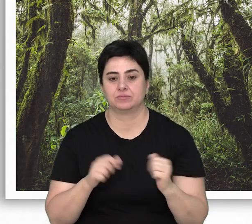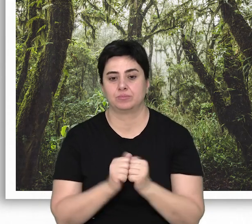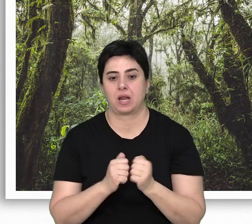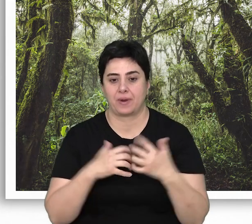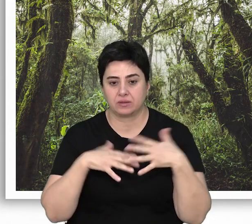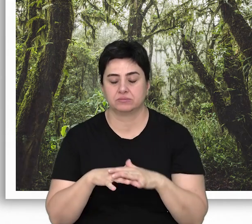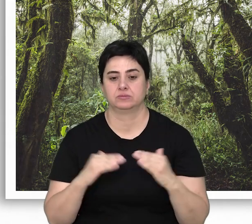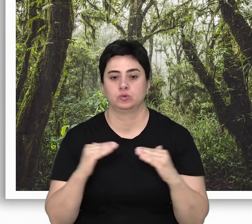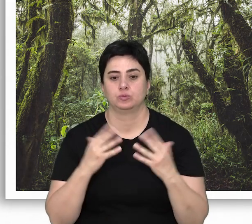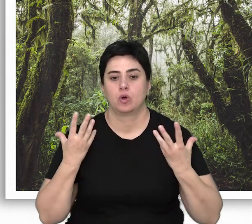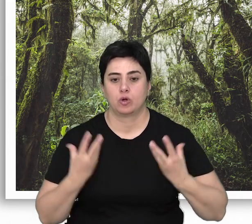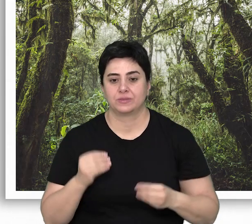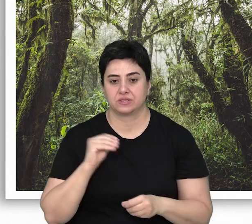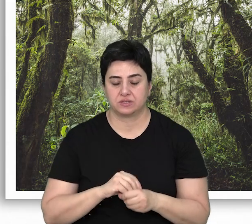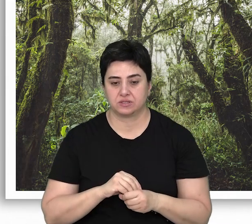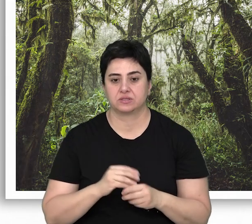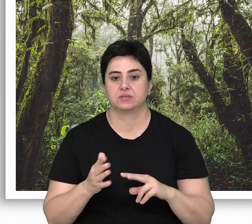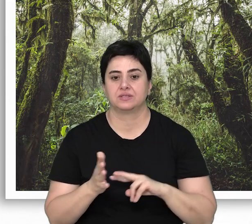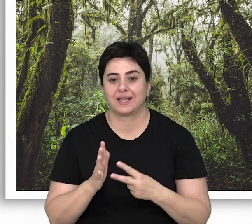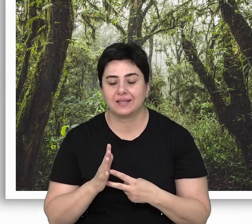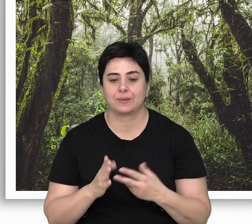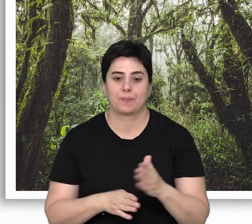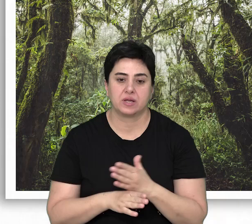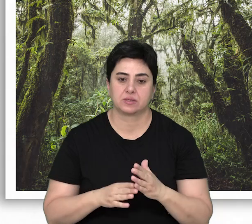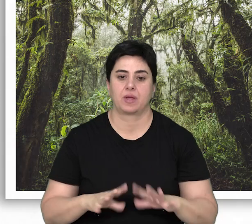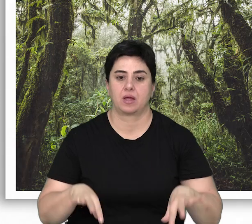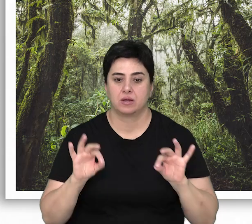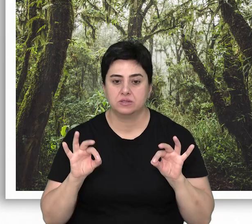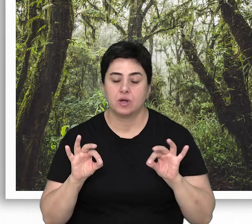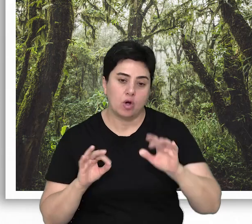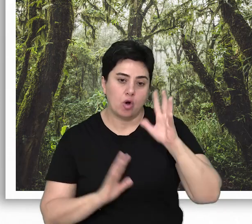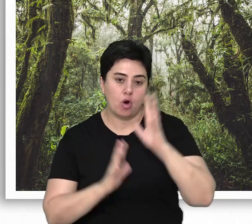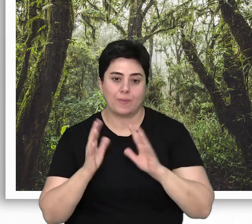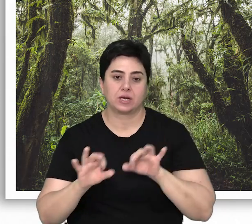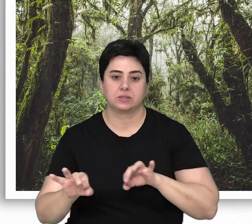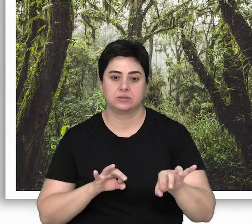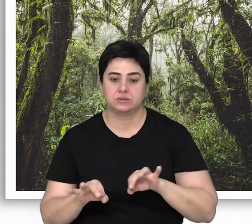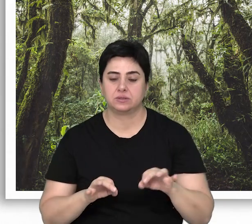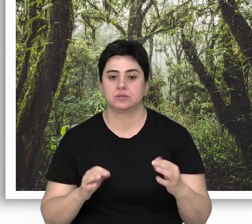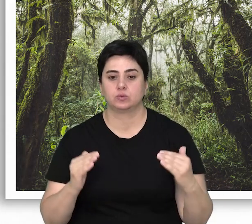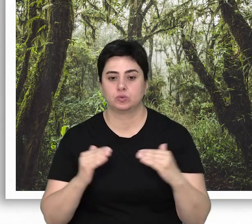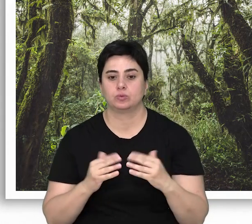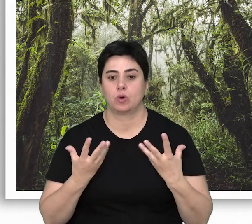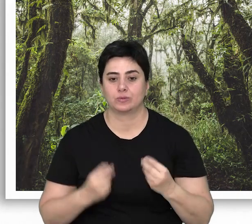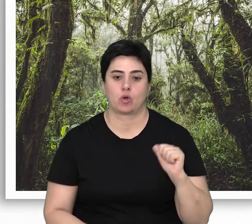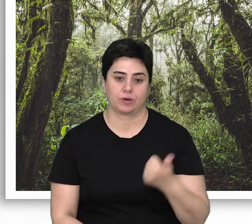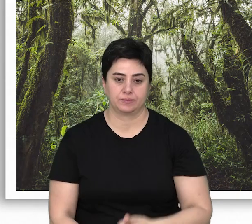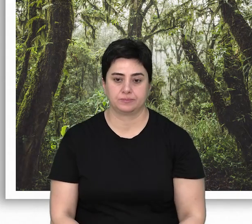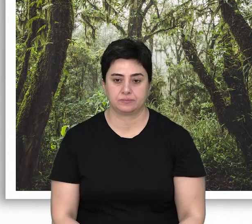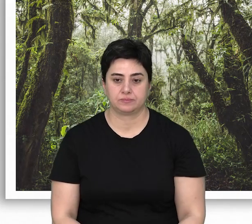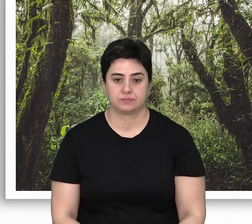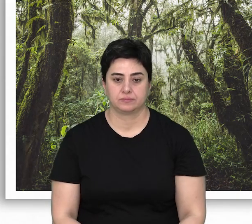etkin şekilde entegre edilmesine yönelik araçlar geliştirilmesi ve orman yönetim planlarına entegre edilmesi